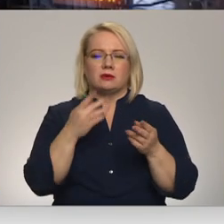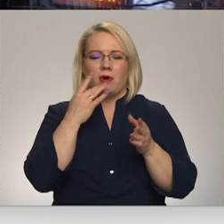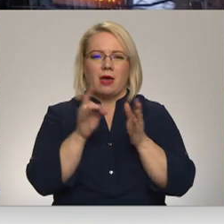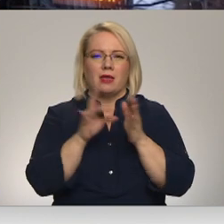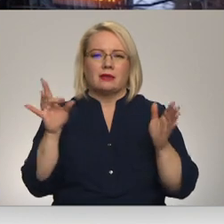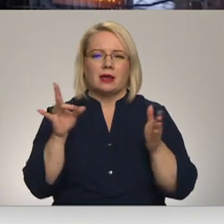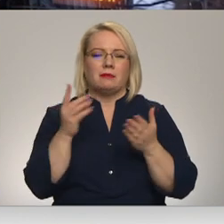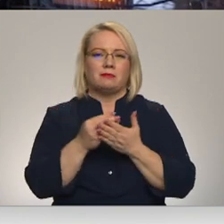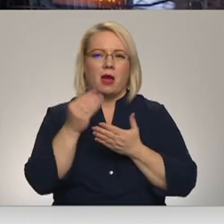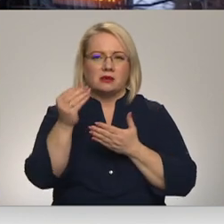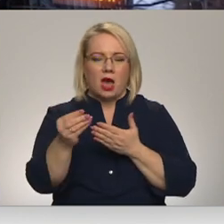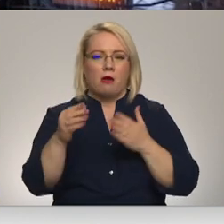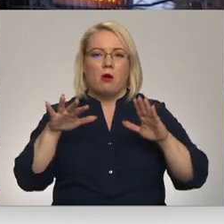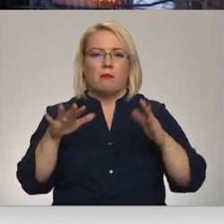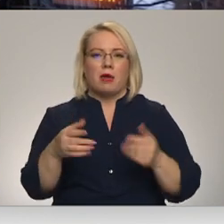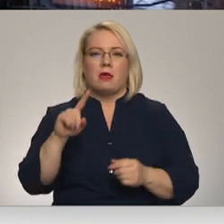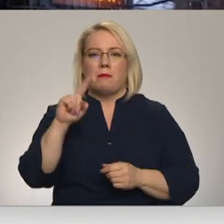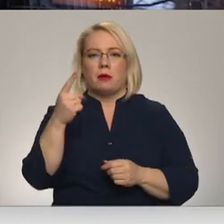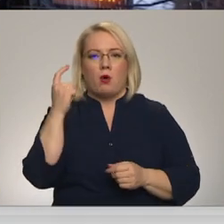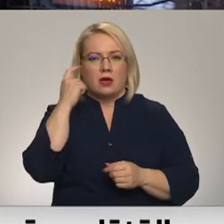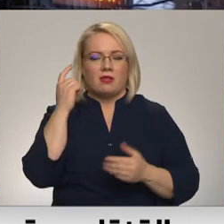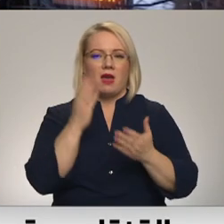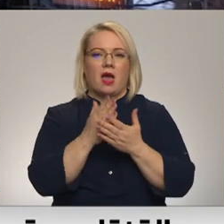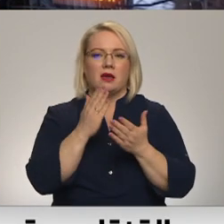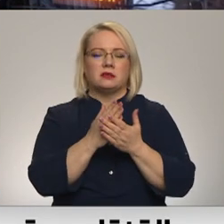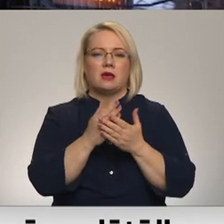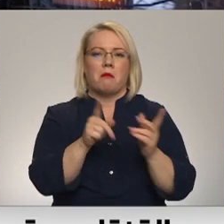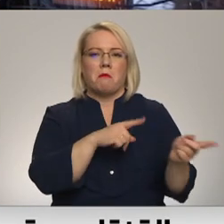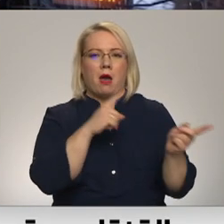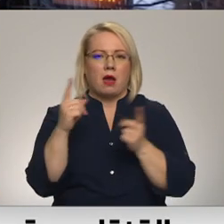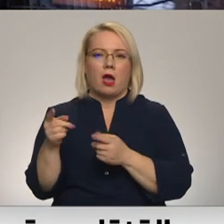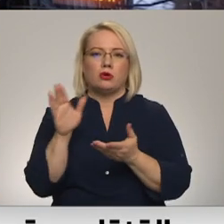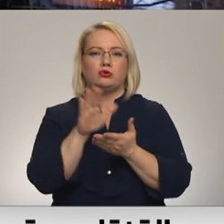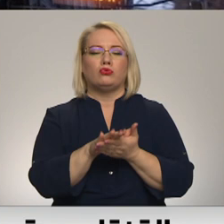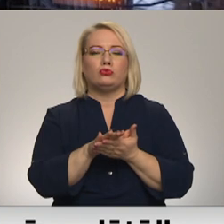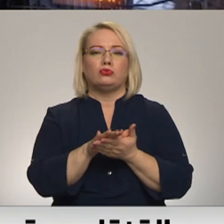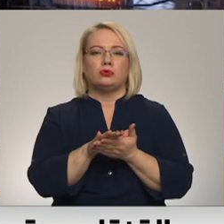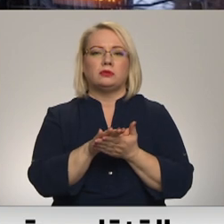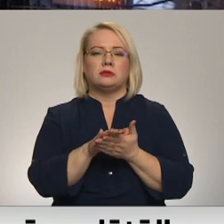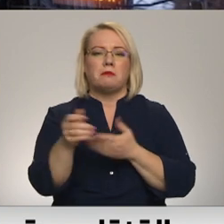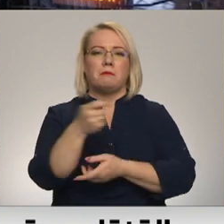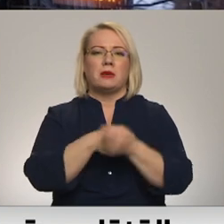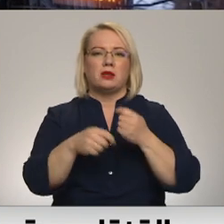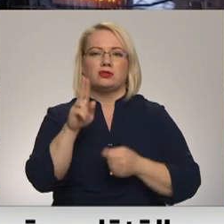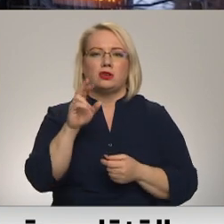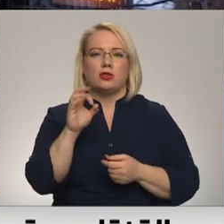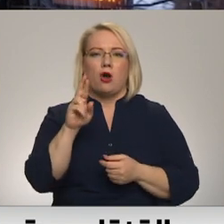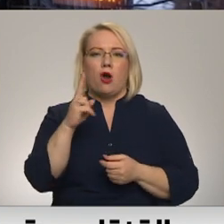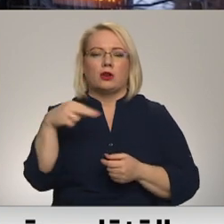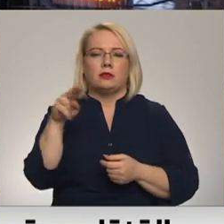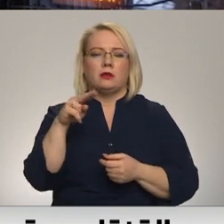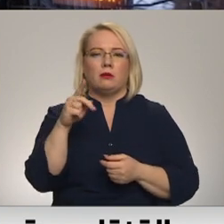maksājumu, bet ar 1. janvāru mēs jau esam pārgājuši uz šotie biržas, Nordpool cenu,